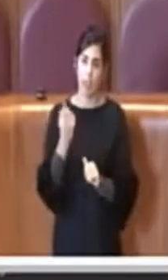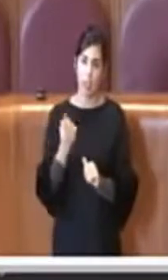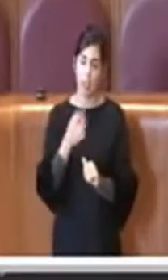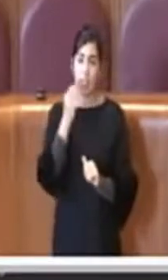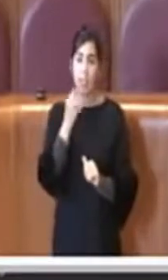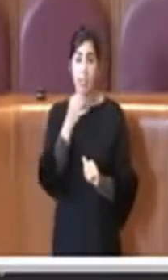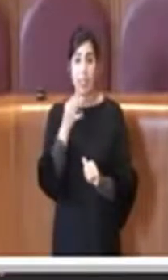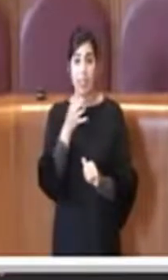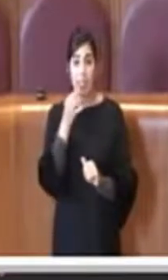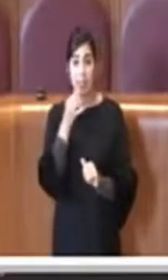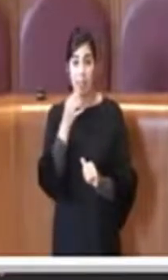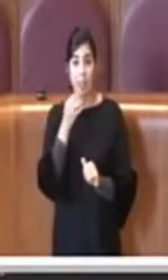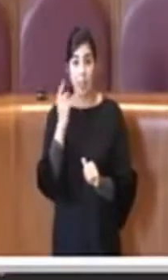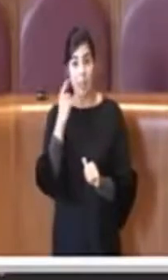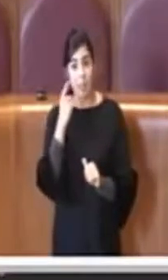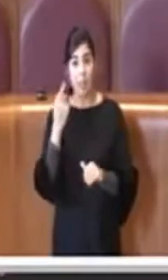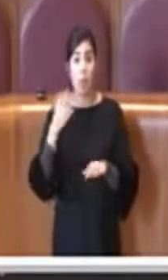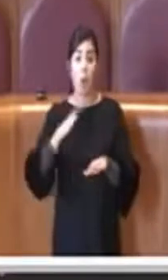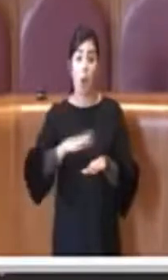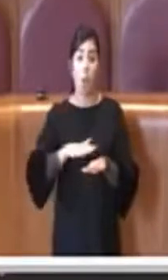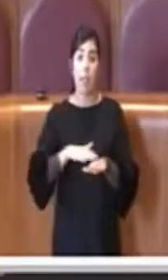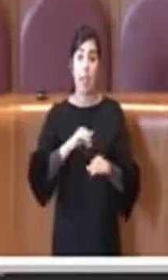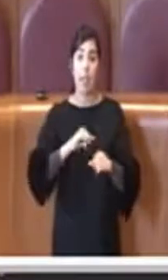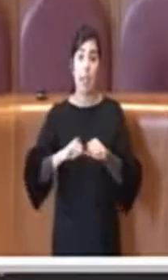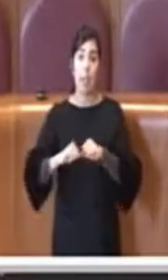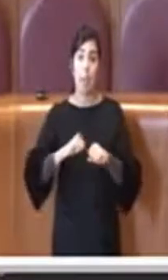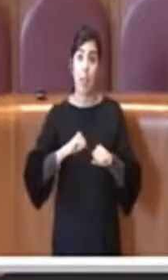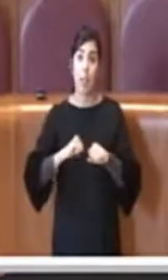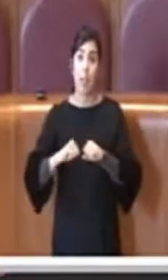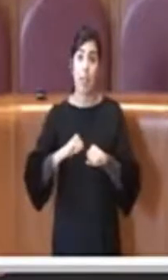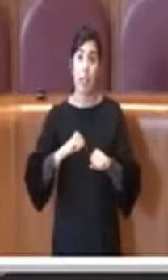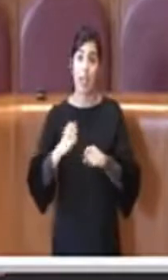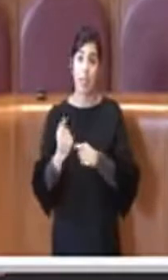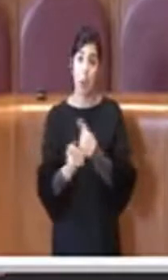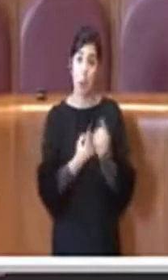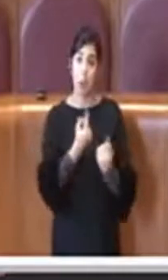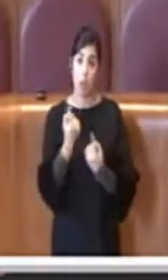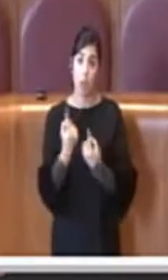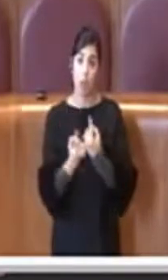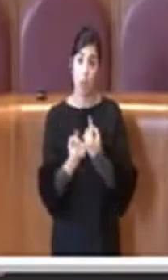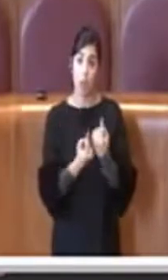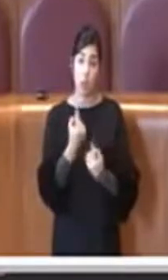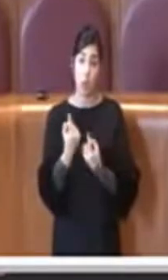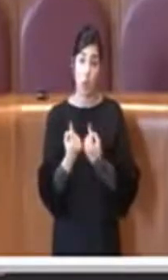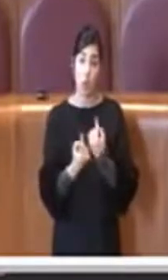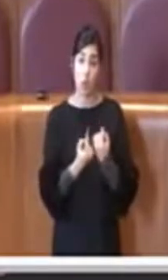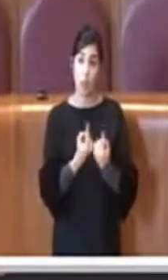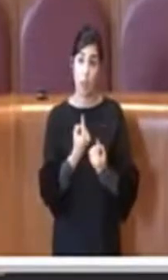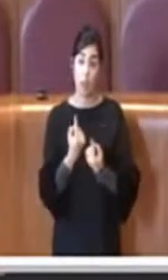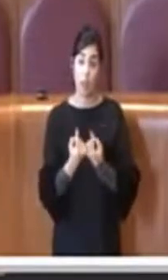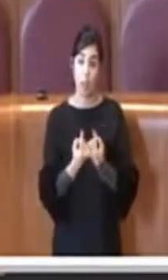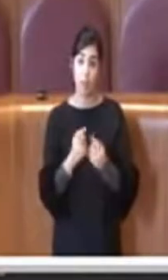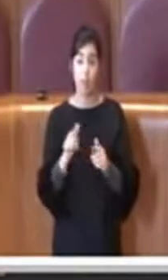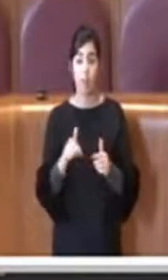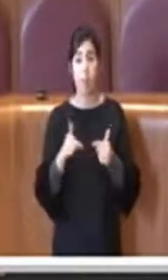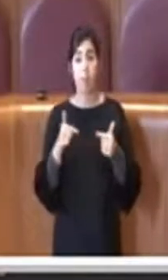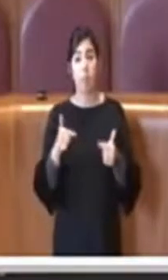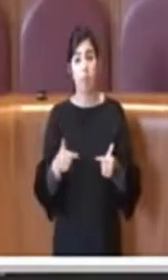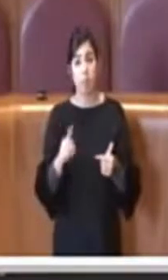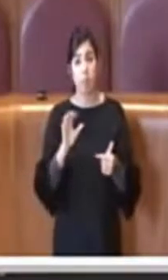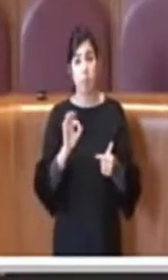della competenza amministrativa la si riporta in carico al